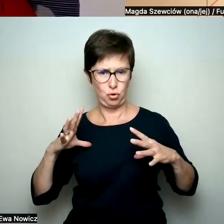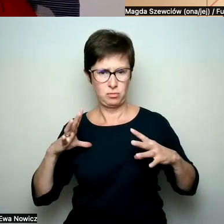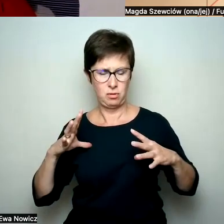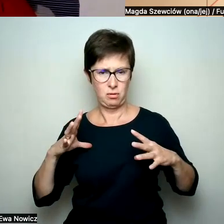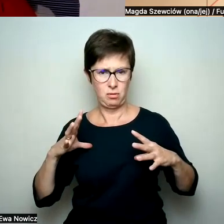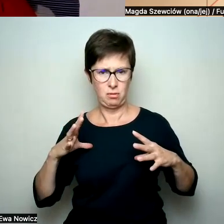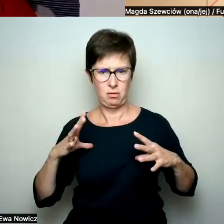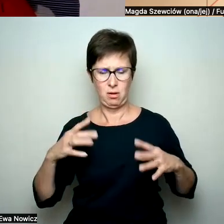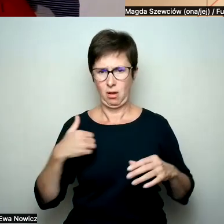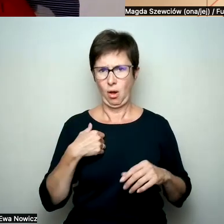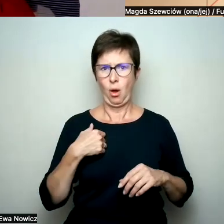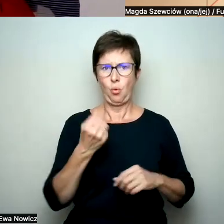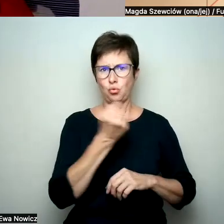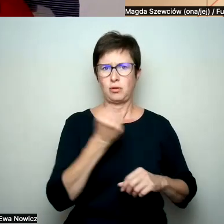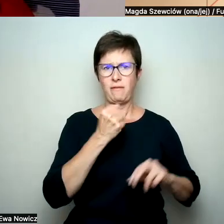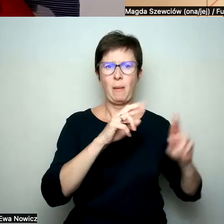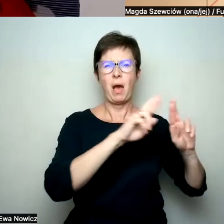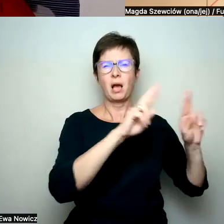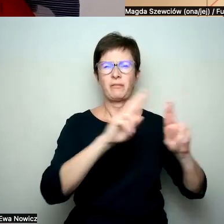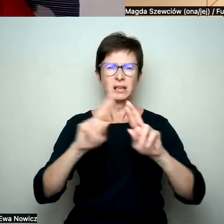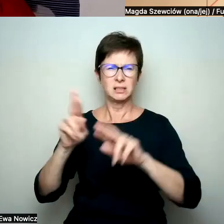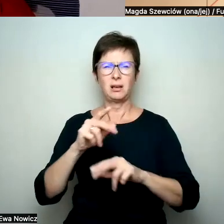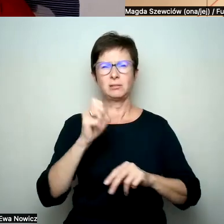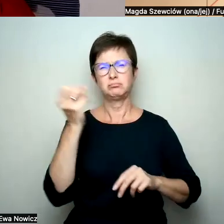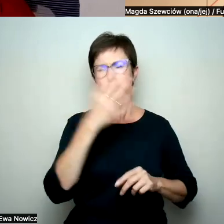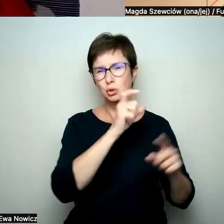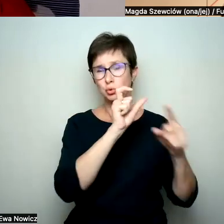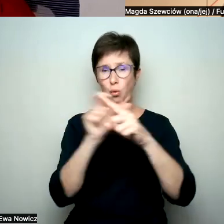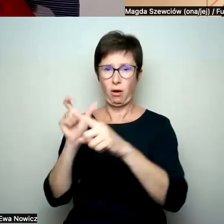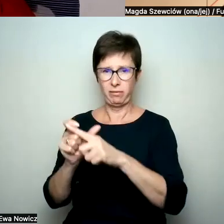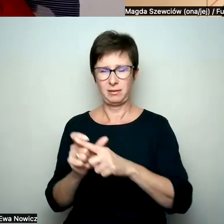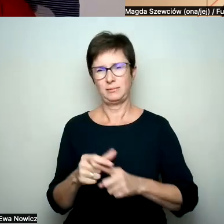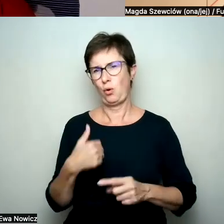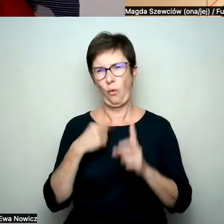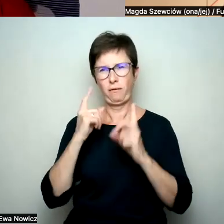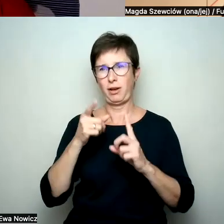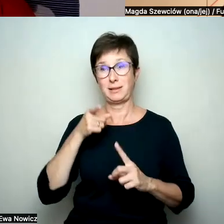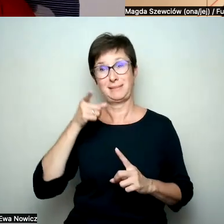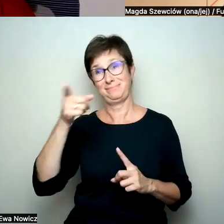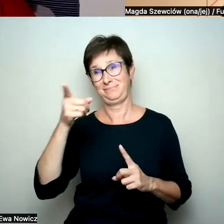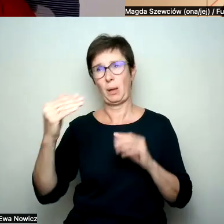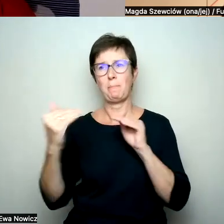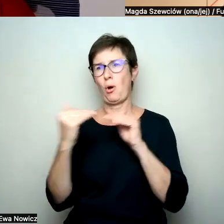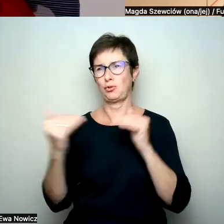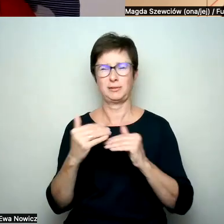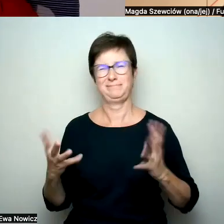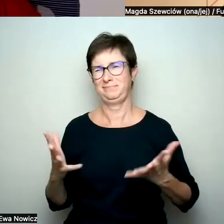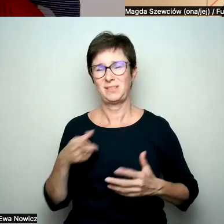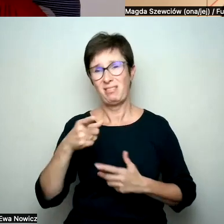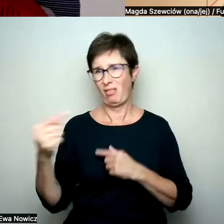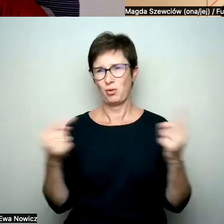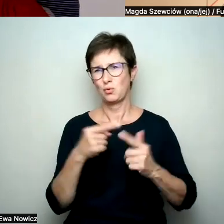Jeśli używa gwiazdek, to znaczy, że coś jest nie tak z jego priorytetami, bo naprawdę ta dyskusja dotyczy czegoś innego.